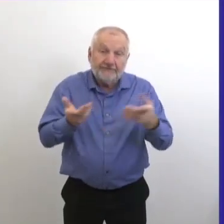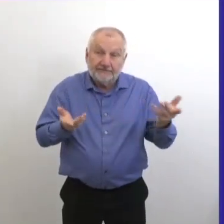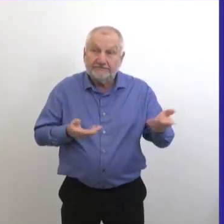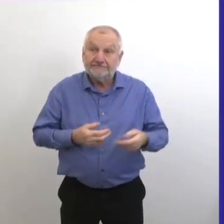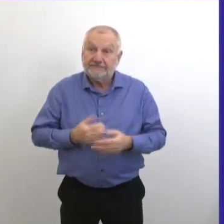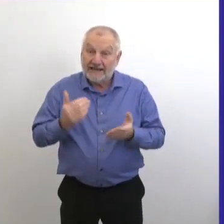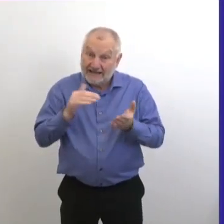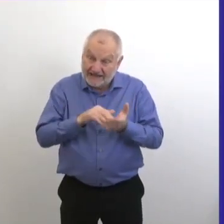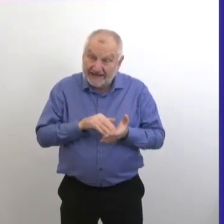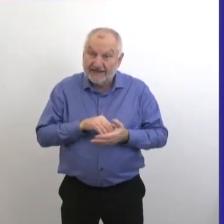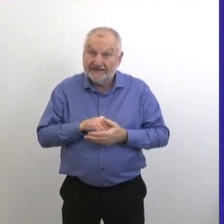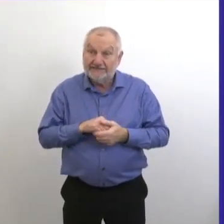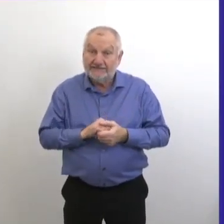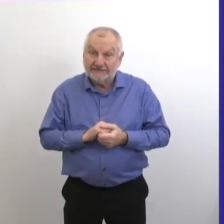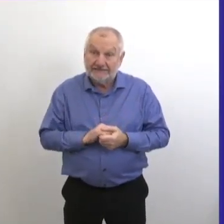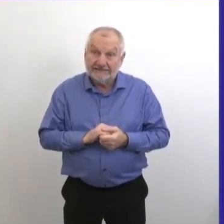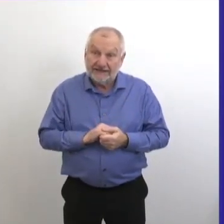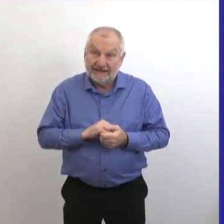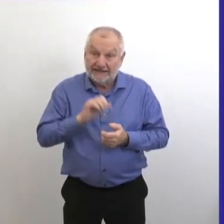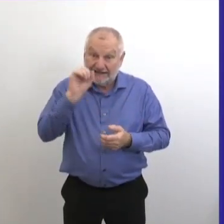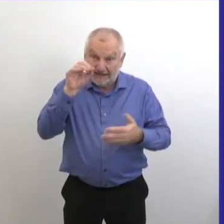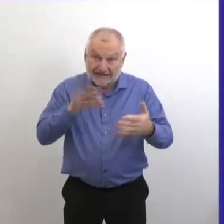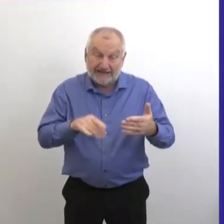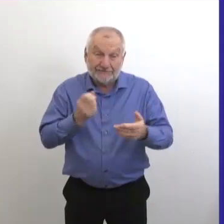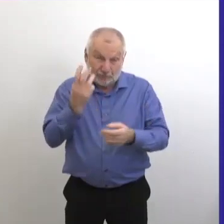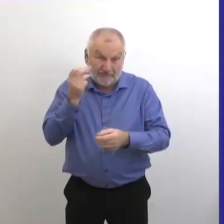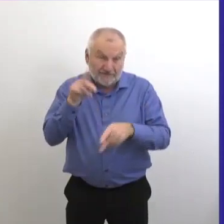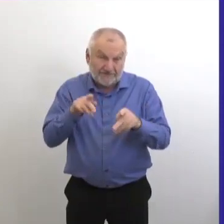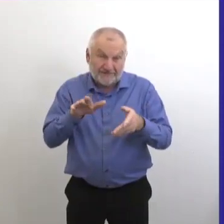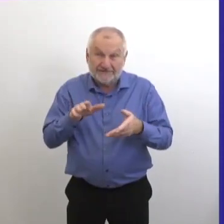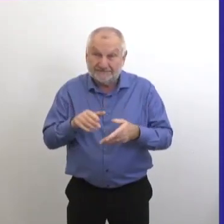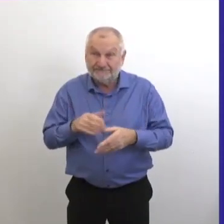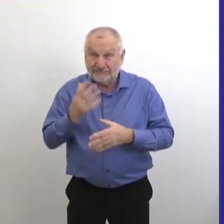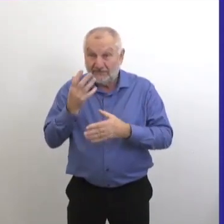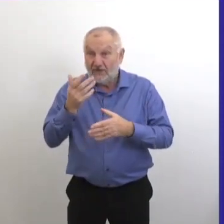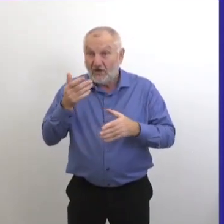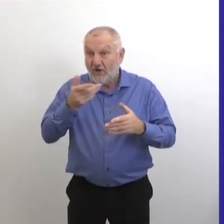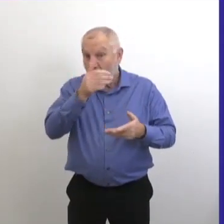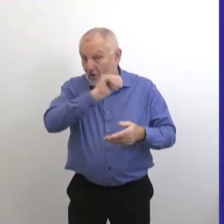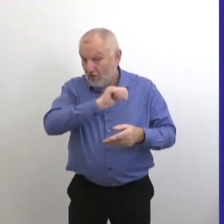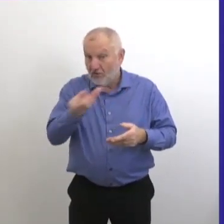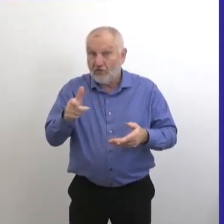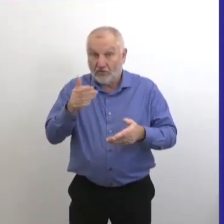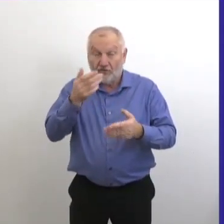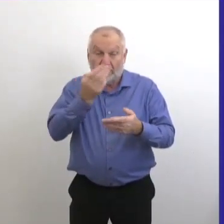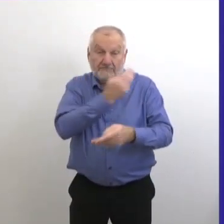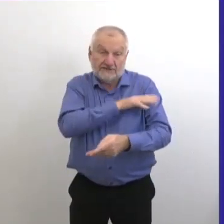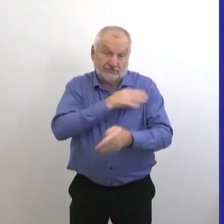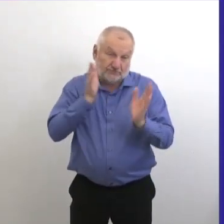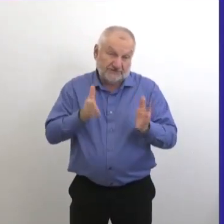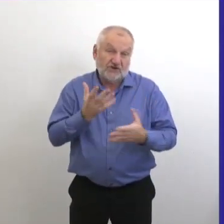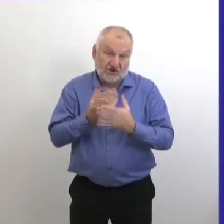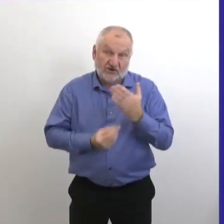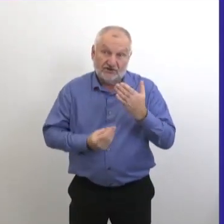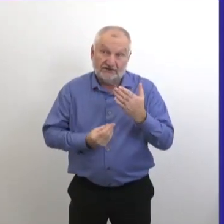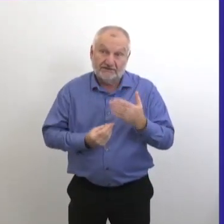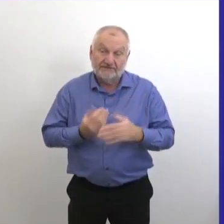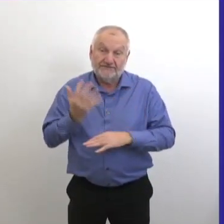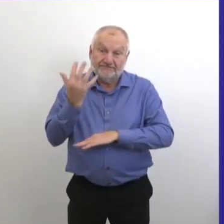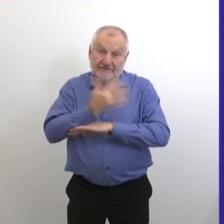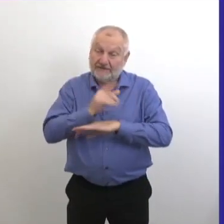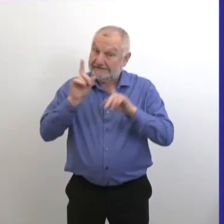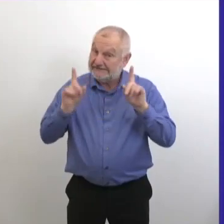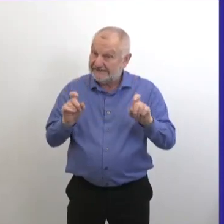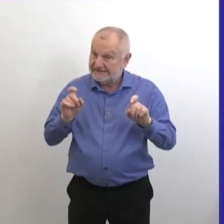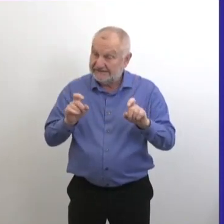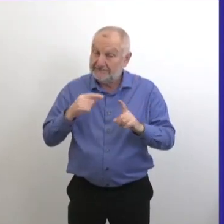Je vous rappelle encore une fois que ce sont là des Manitobains que nous avons perdu. Le taux actuel de positivité au test de dépissage sur